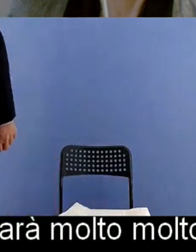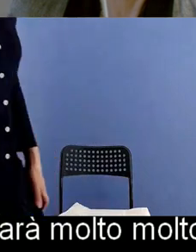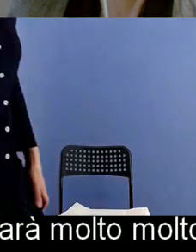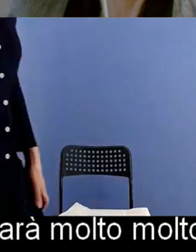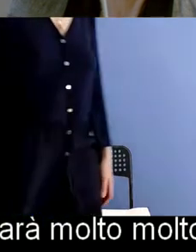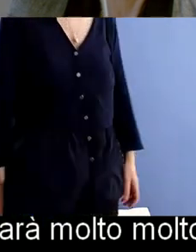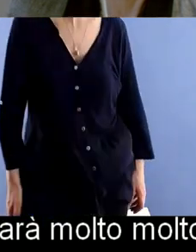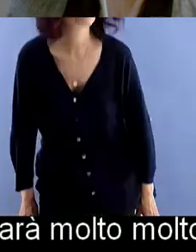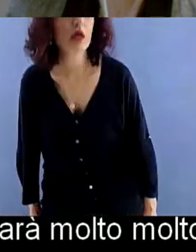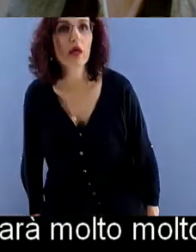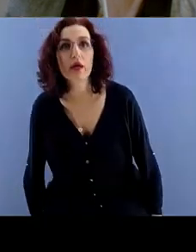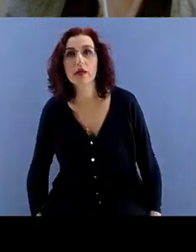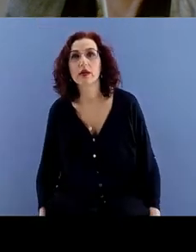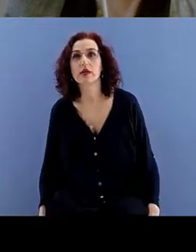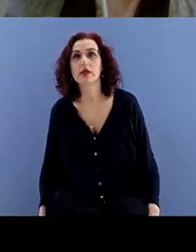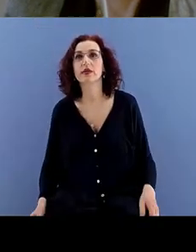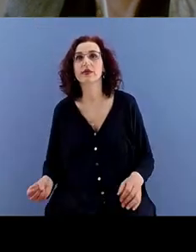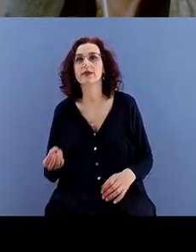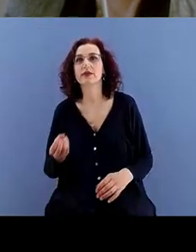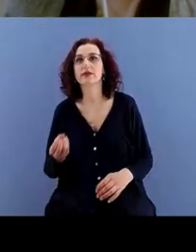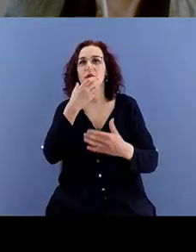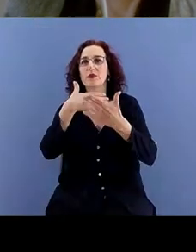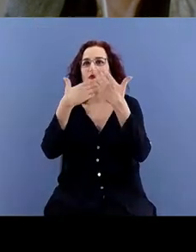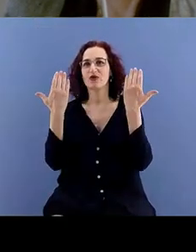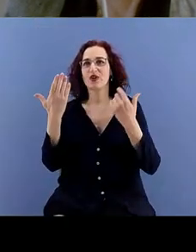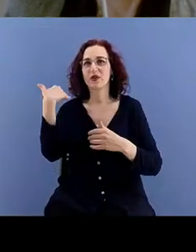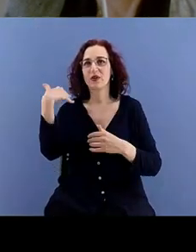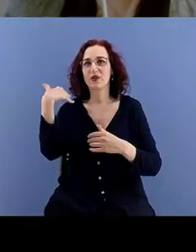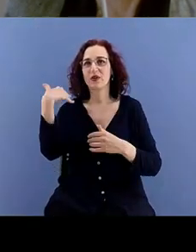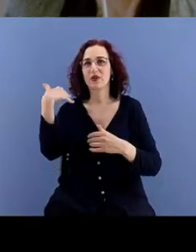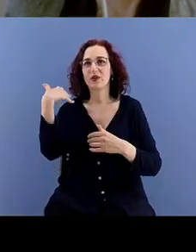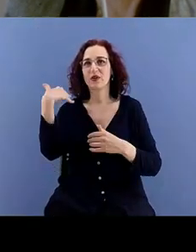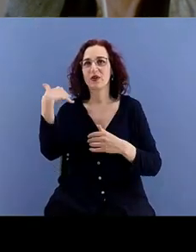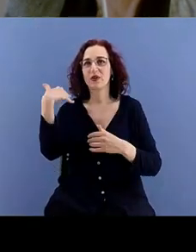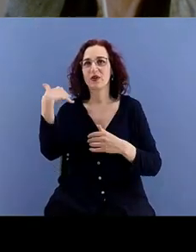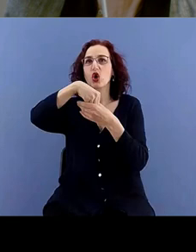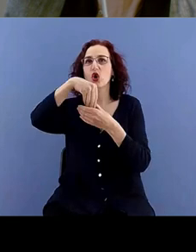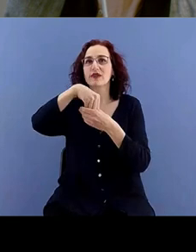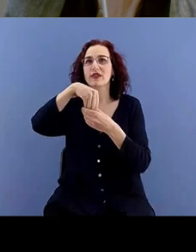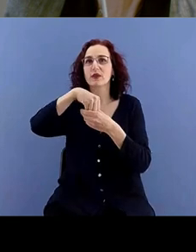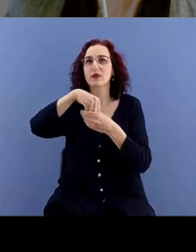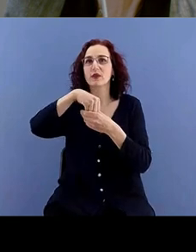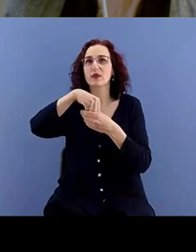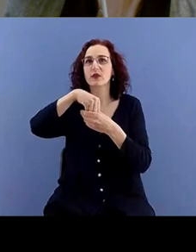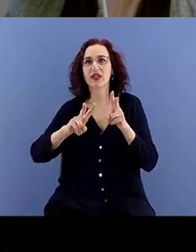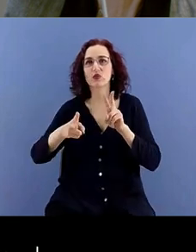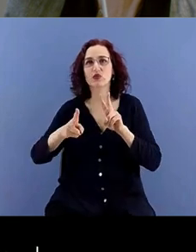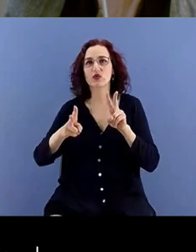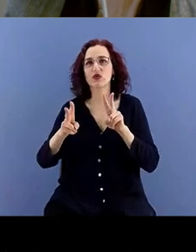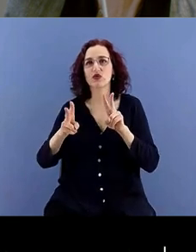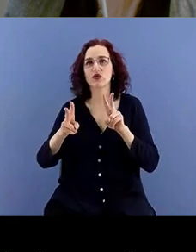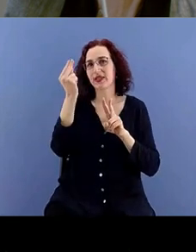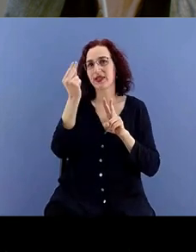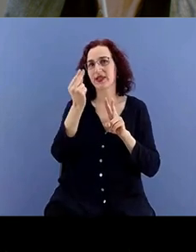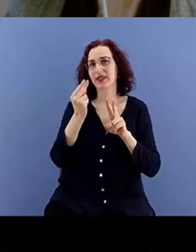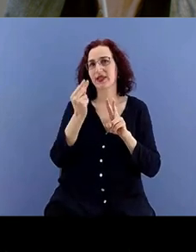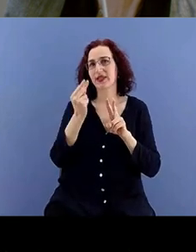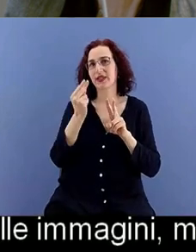salve buongiorno prima parlava di traduzione dei contenuti rispetto alle immagini mi chiedevo se ci fossero delle